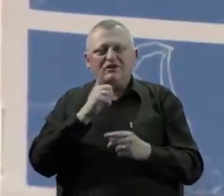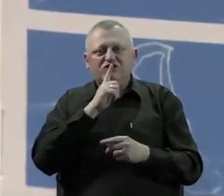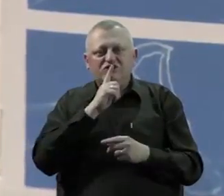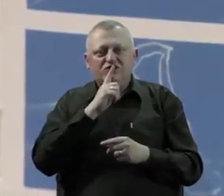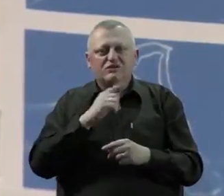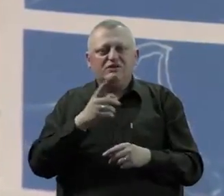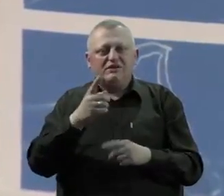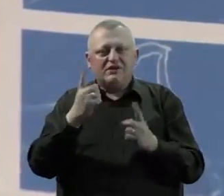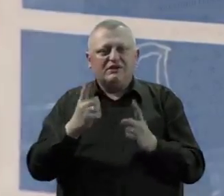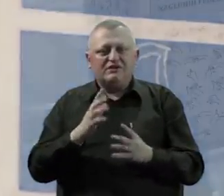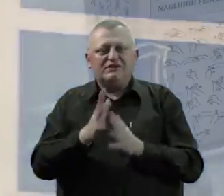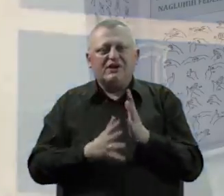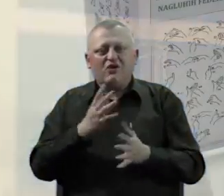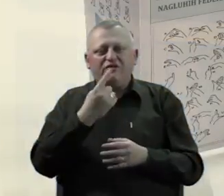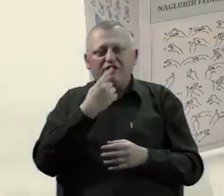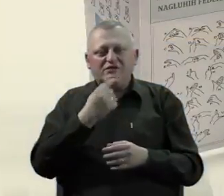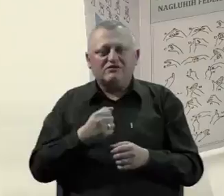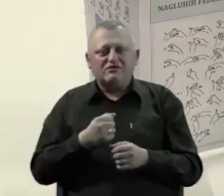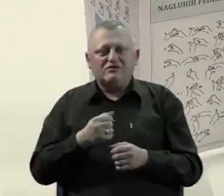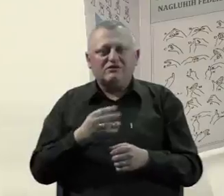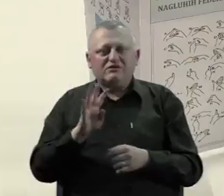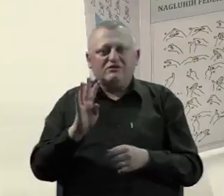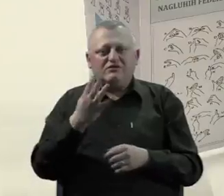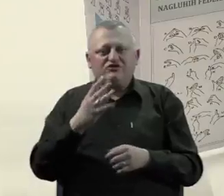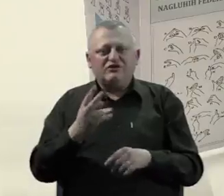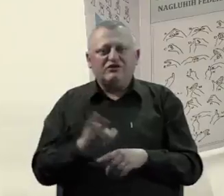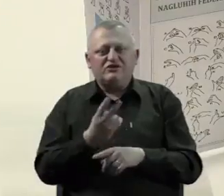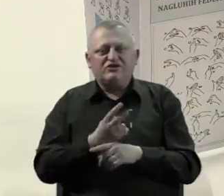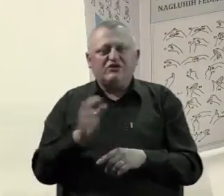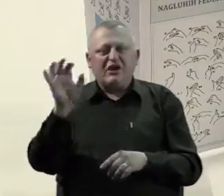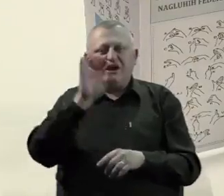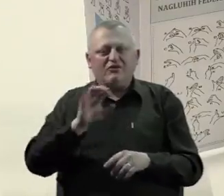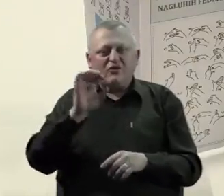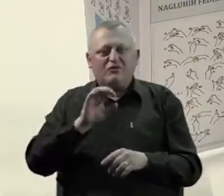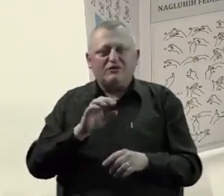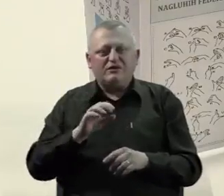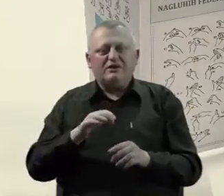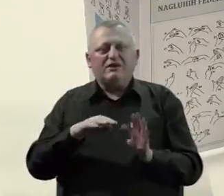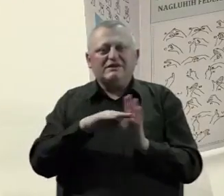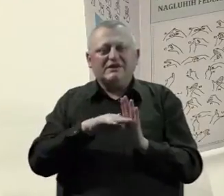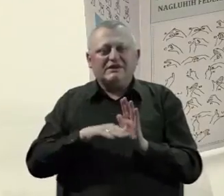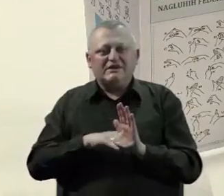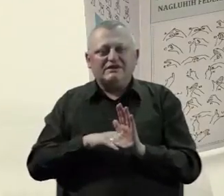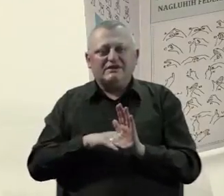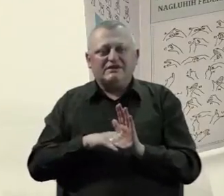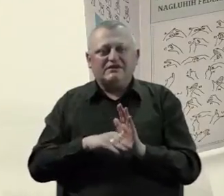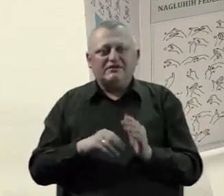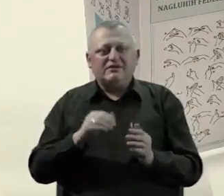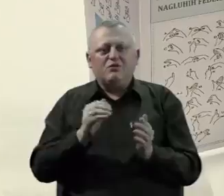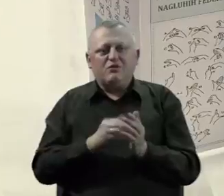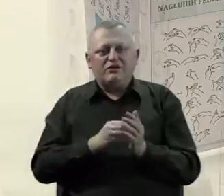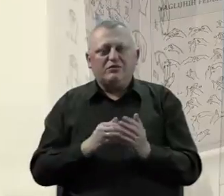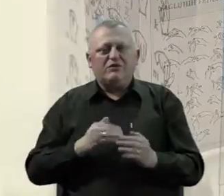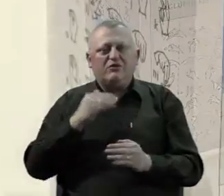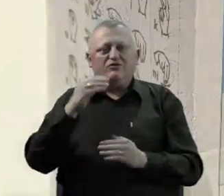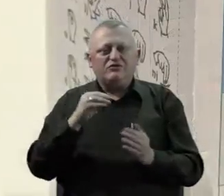zato je i nastao znakovni jezik. U 14 država u Evropi je standardiziran, zato potrebno